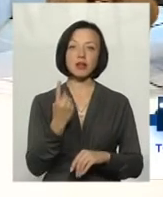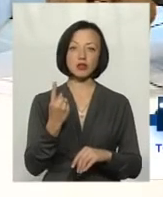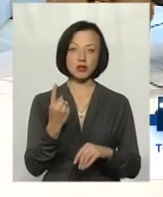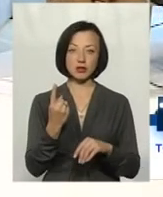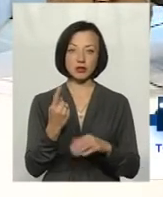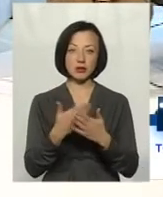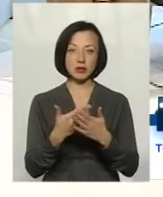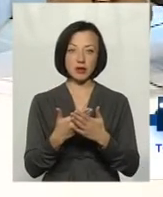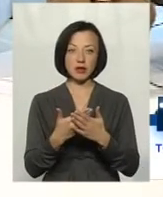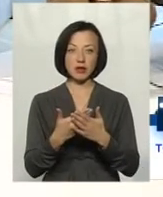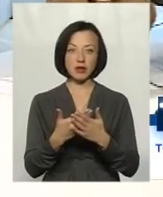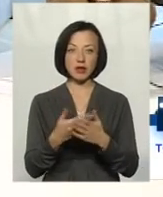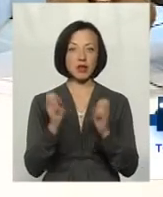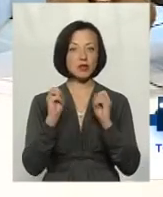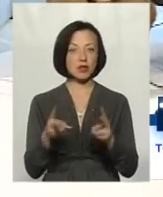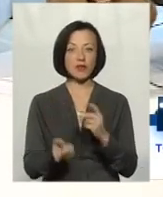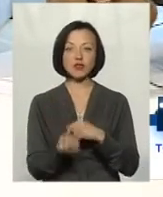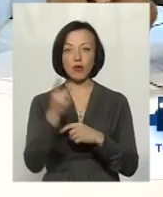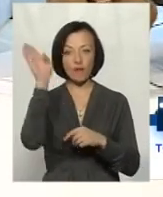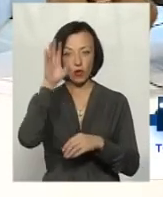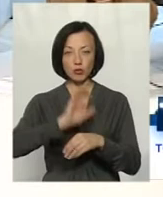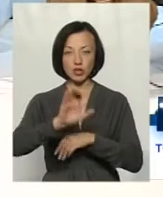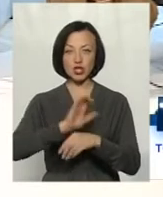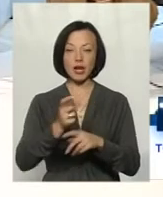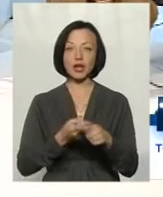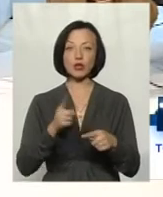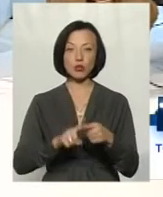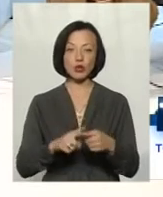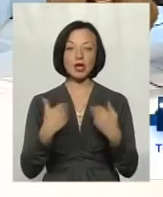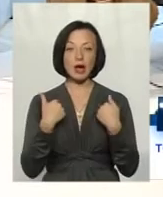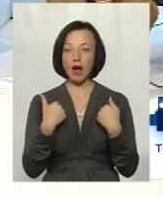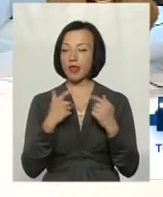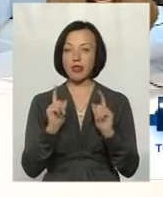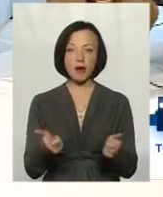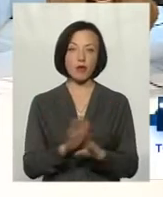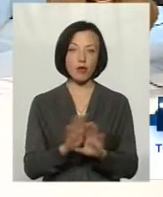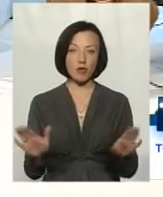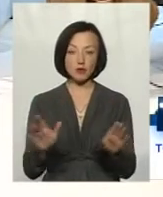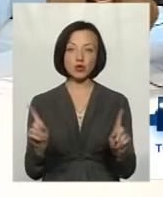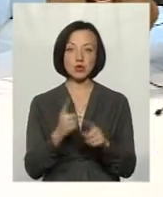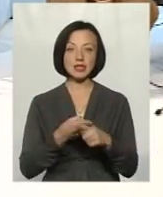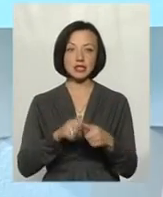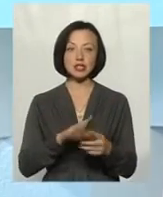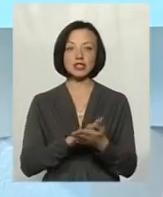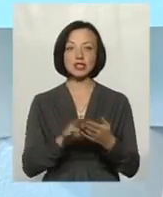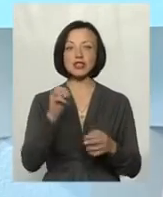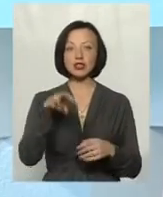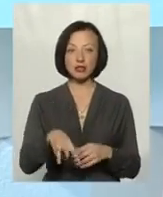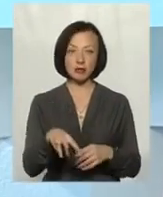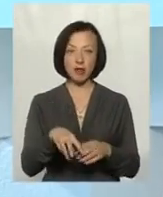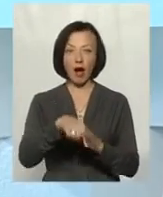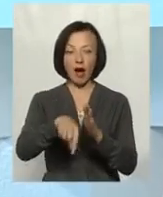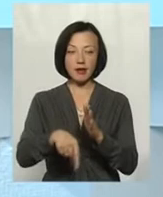горизонту, вона є ризикованим джерелом до постачання. І тому я б не погодився в ніякому разі, що це чистіша вода, ніж